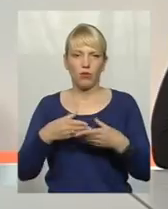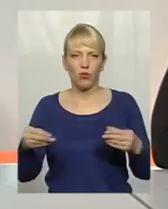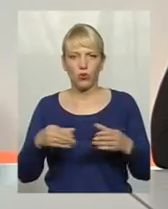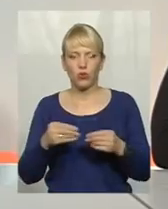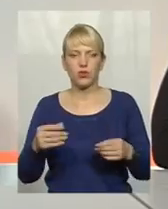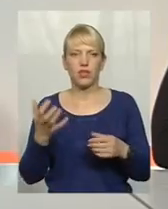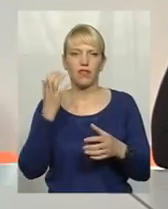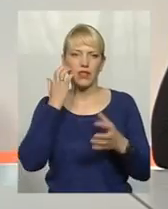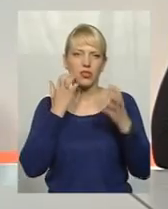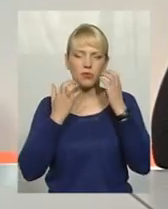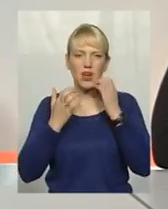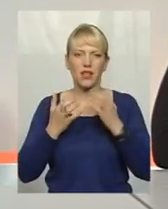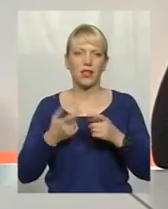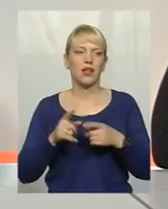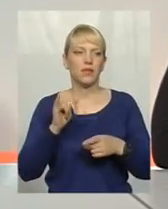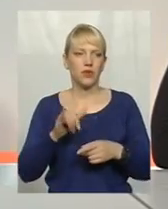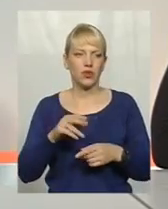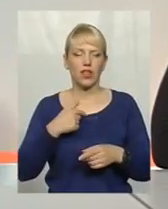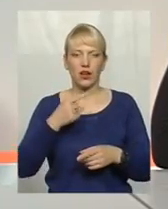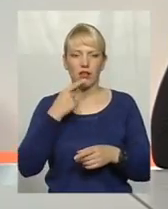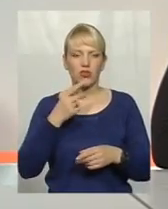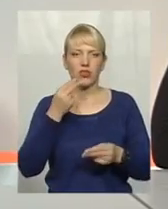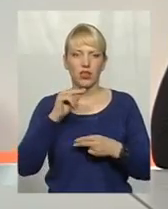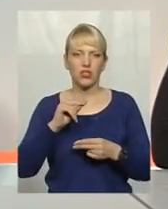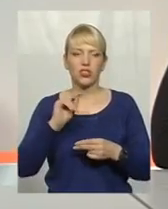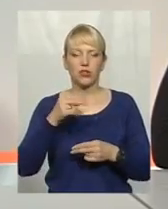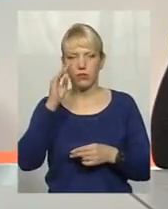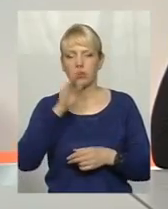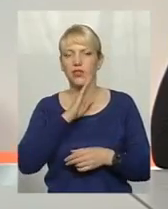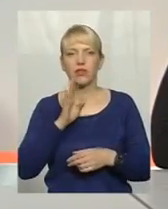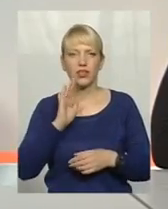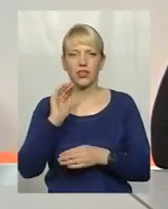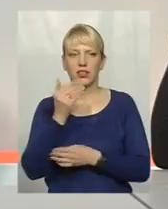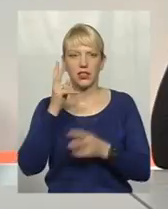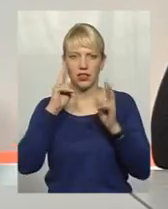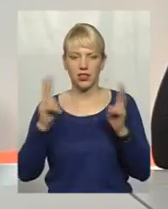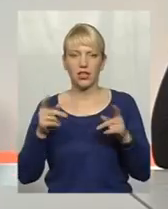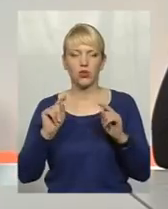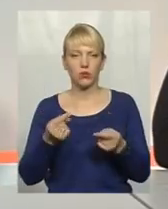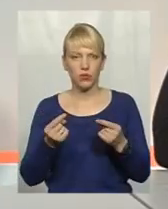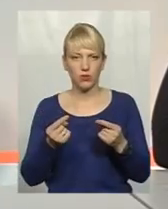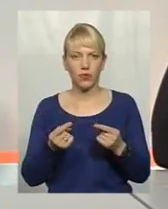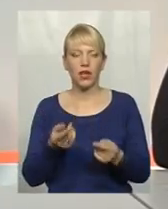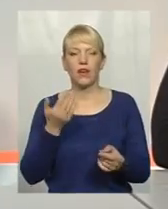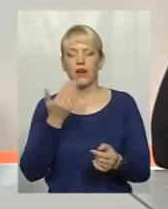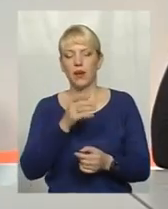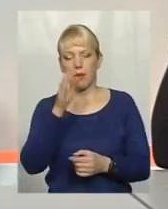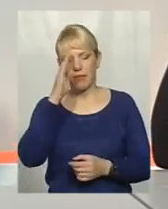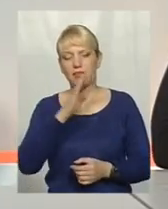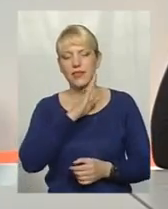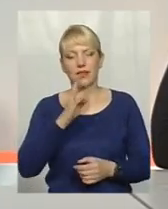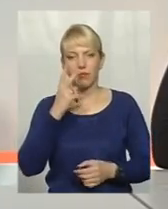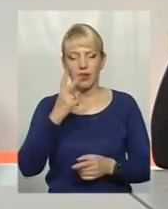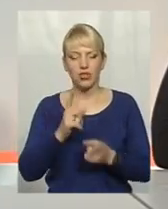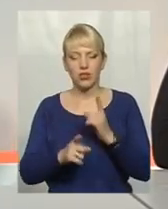геморрагічні. Я завжди кажу, краще за батьків ніхто дитини не знає. І тому вони бачать зміни